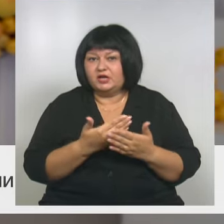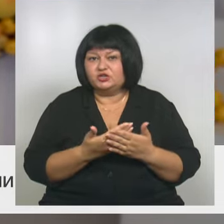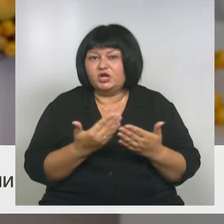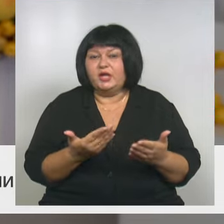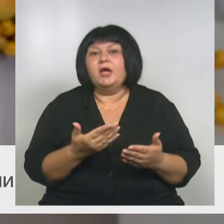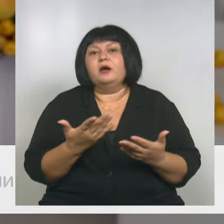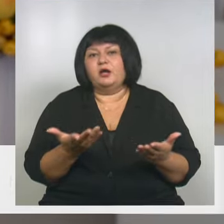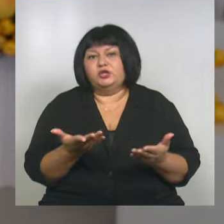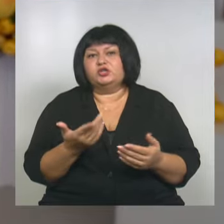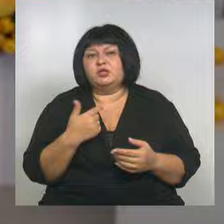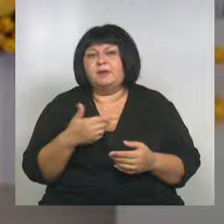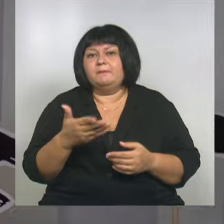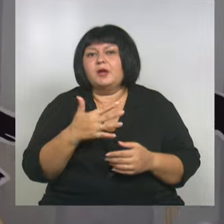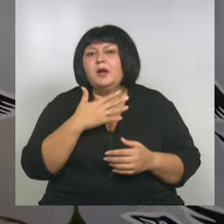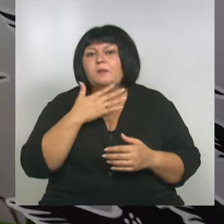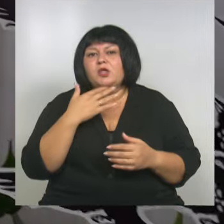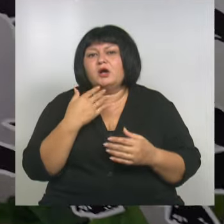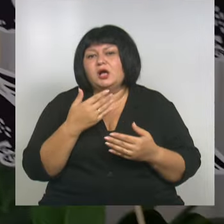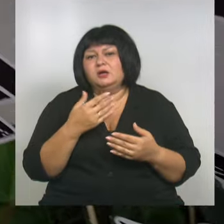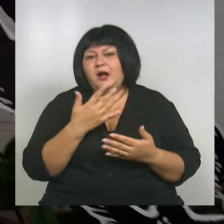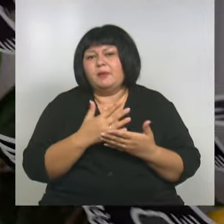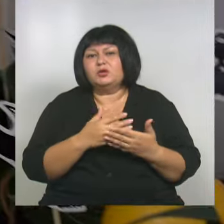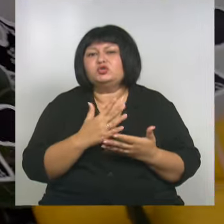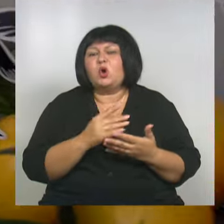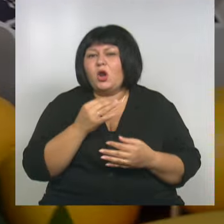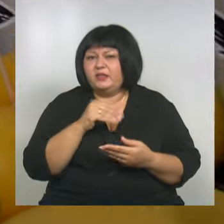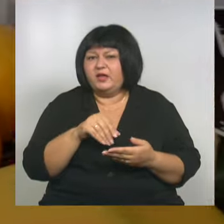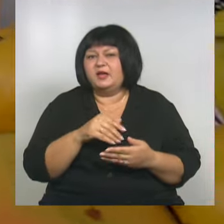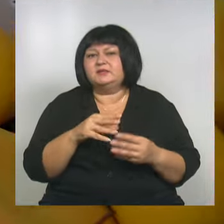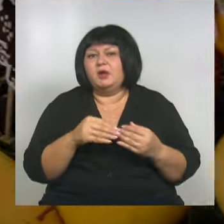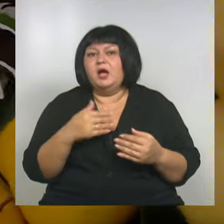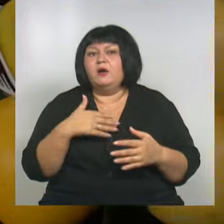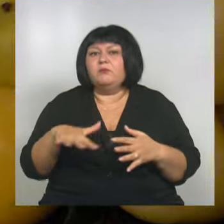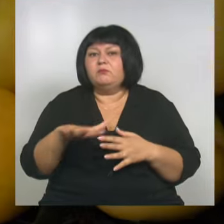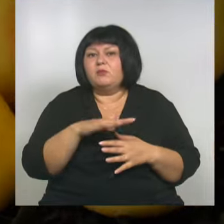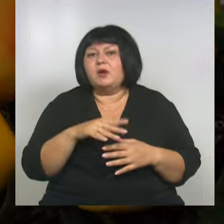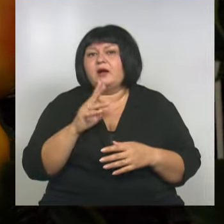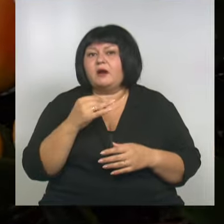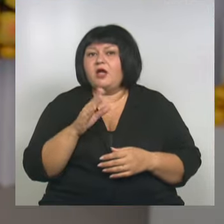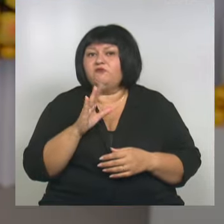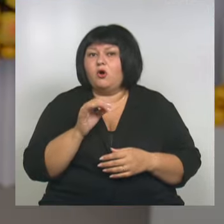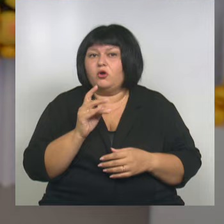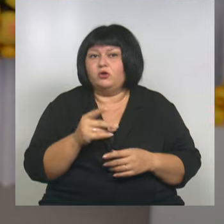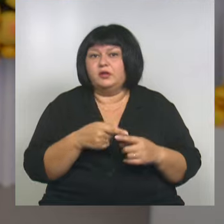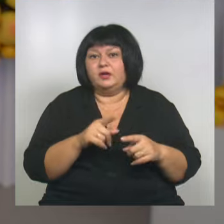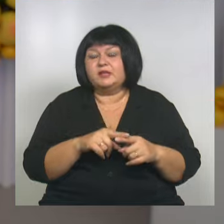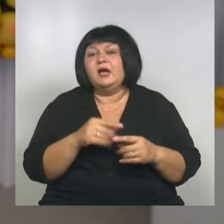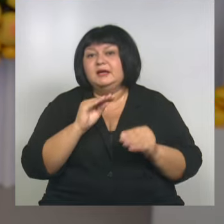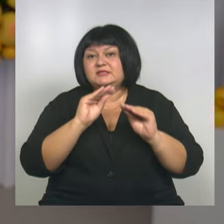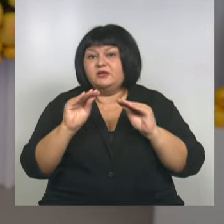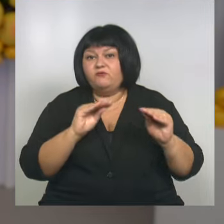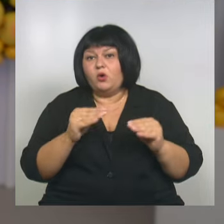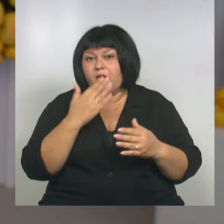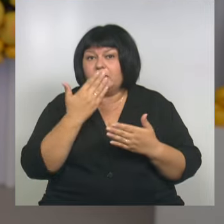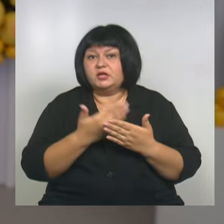Конечно же, мы многосольная земля, здесь наш ворон, грайворон. Поэтому вся символика отражена,